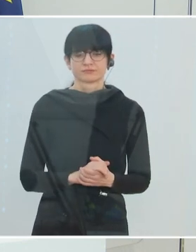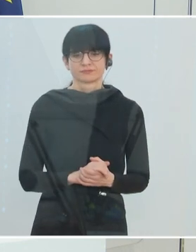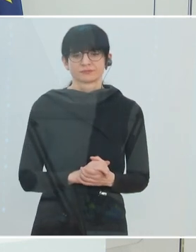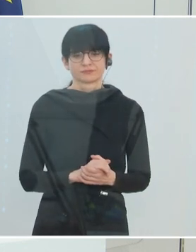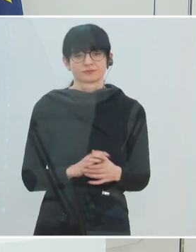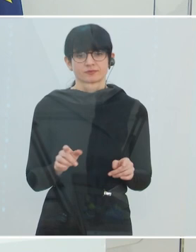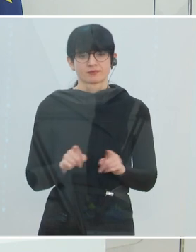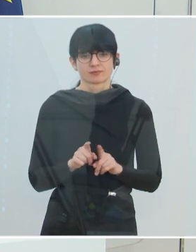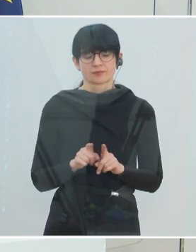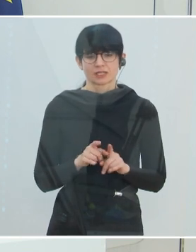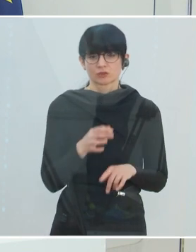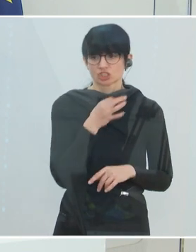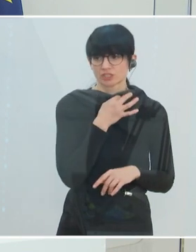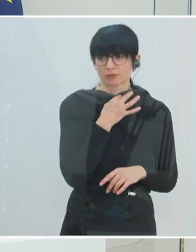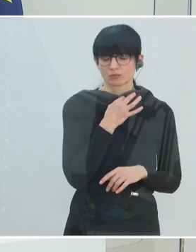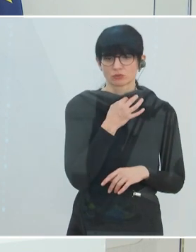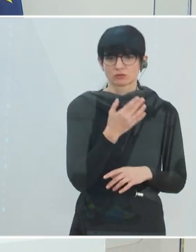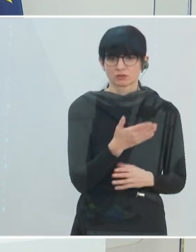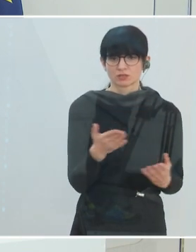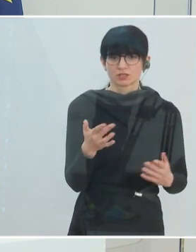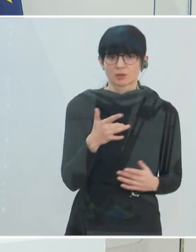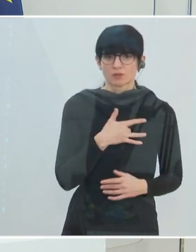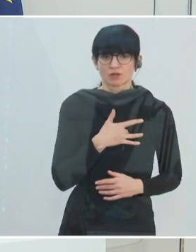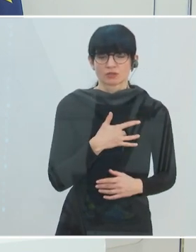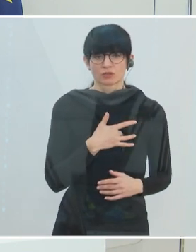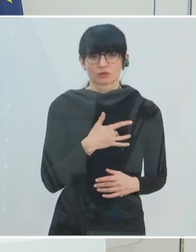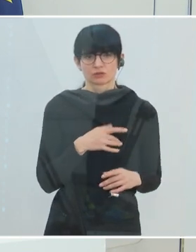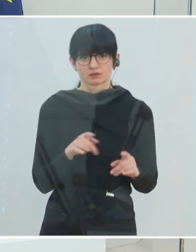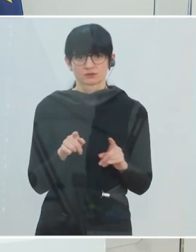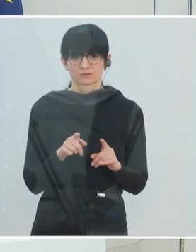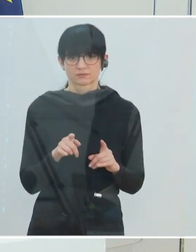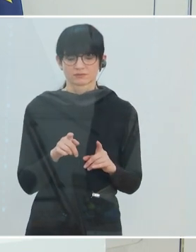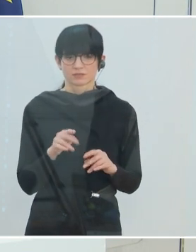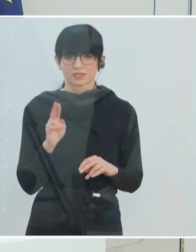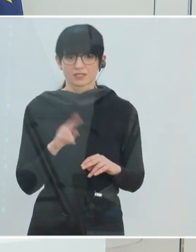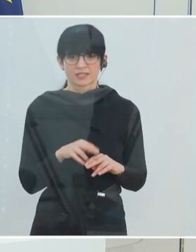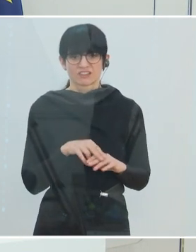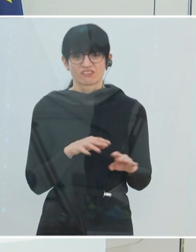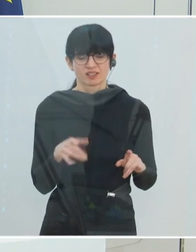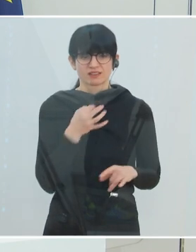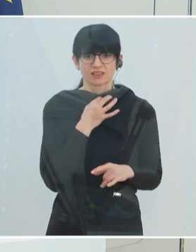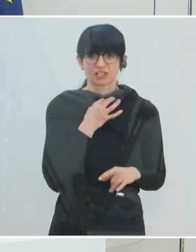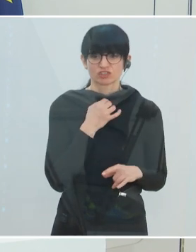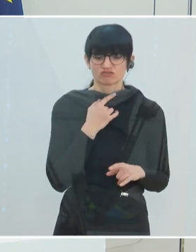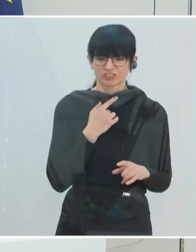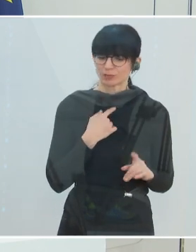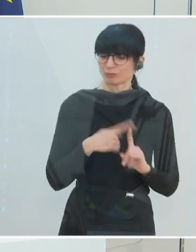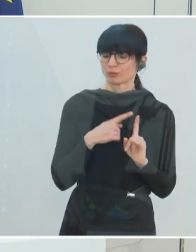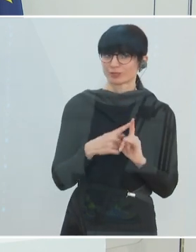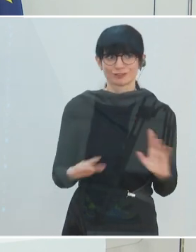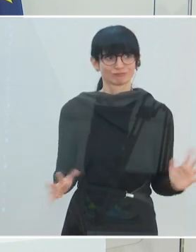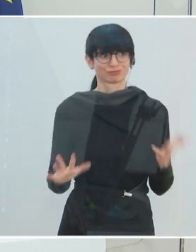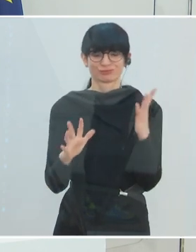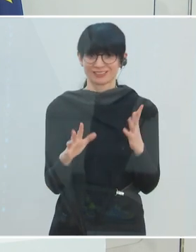auch in der Stimmung in dieser Bevölkerung, auch wenn wir es schaffen, eine Aufbruchstimmung zusammenzubringen,